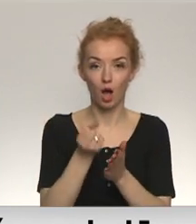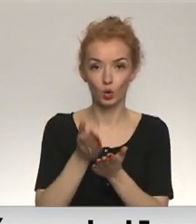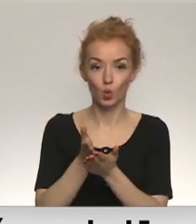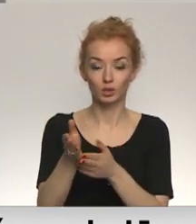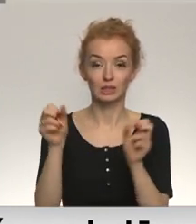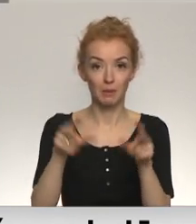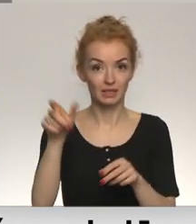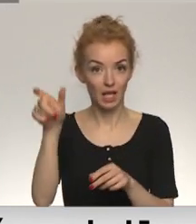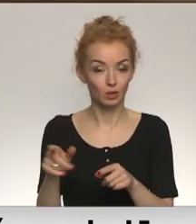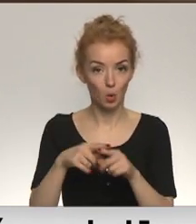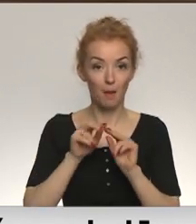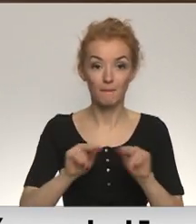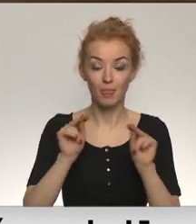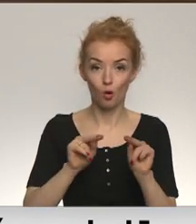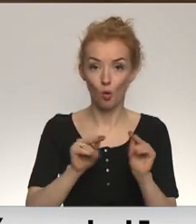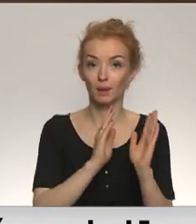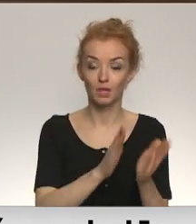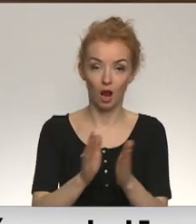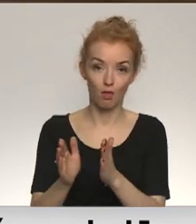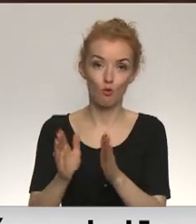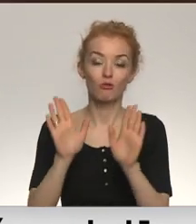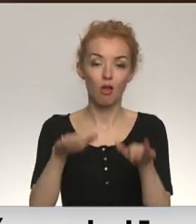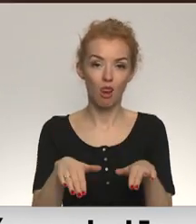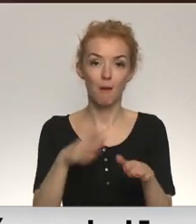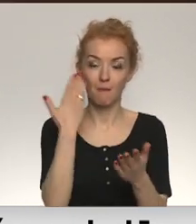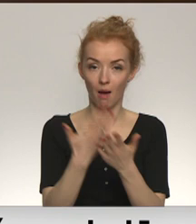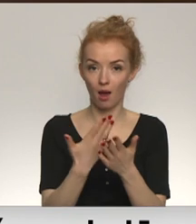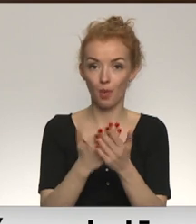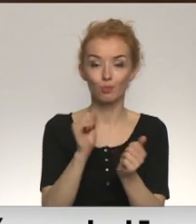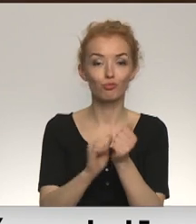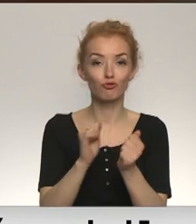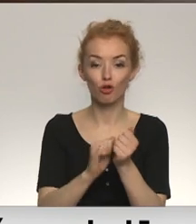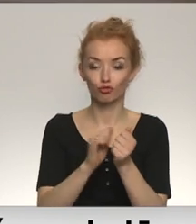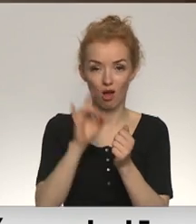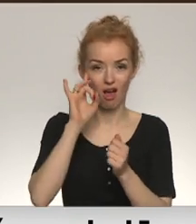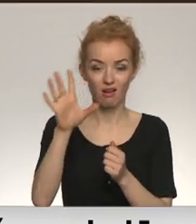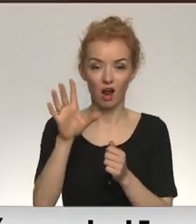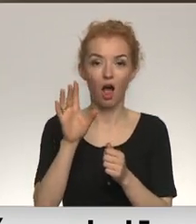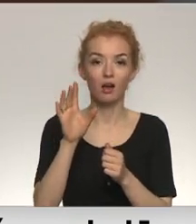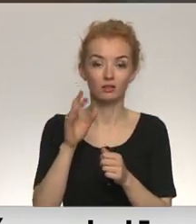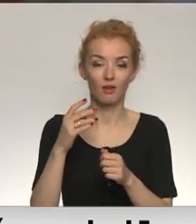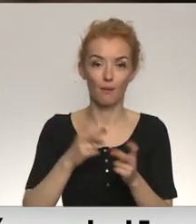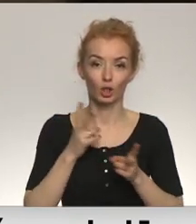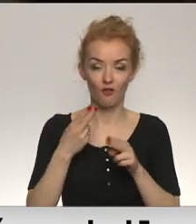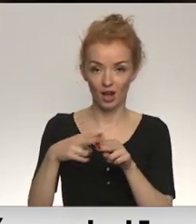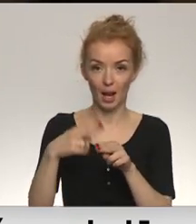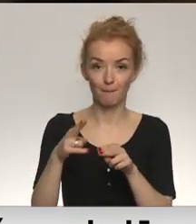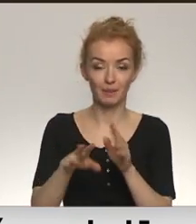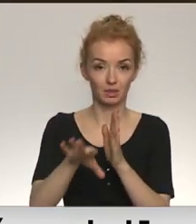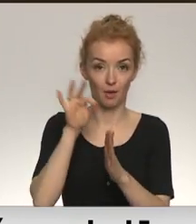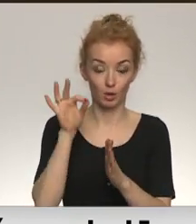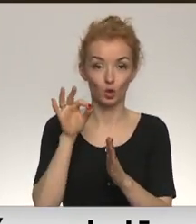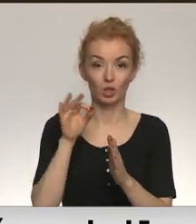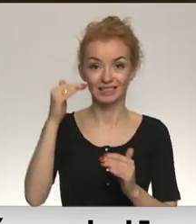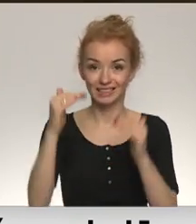speciālistiem un pedagogiem, sagatavojusi, lai ilustrētu biežākās mobinga epizodes skolās. Un, lai gan statistika